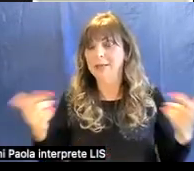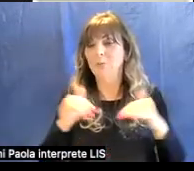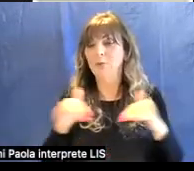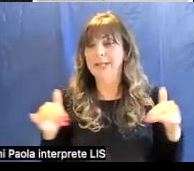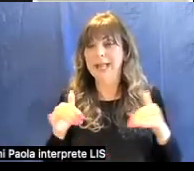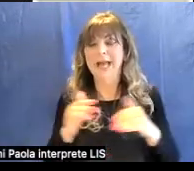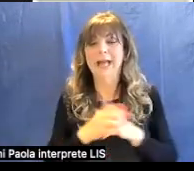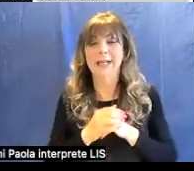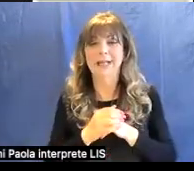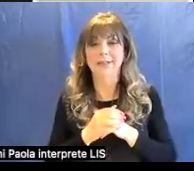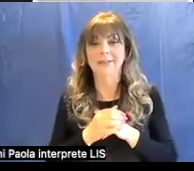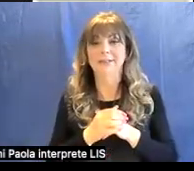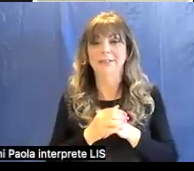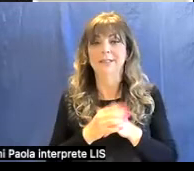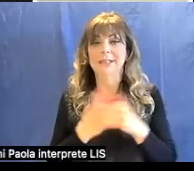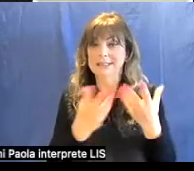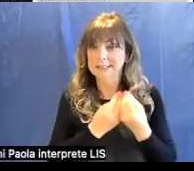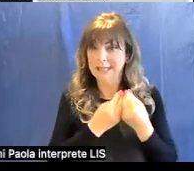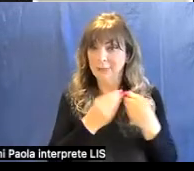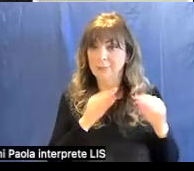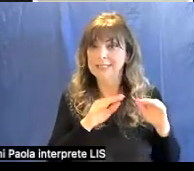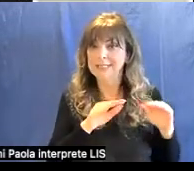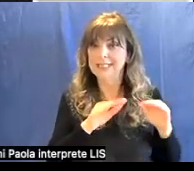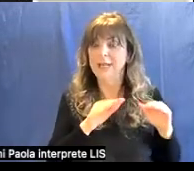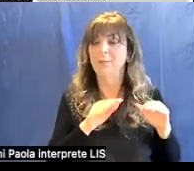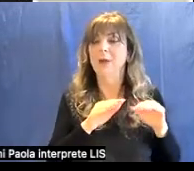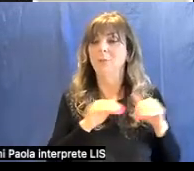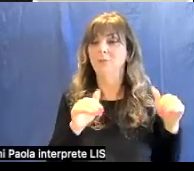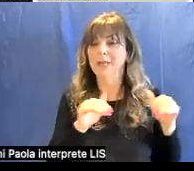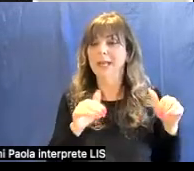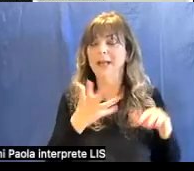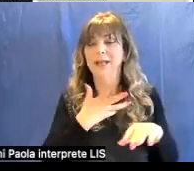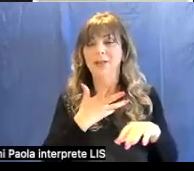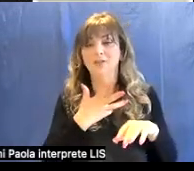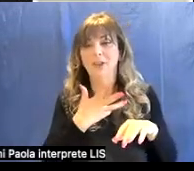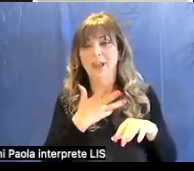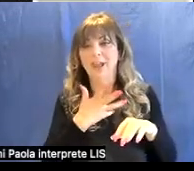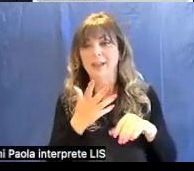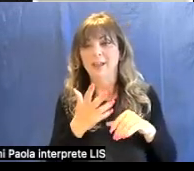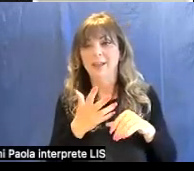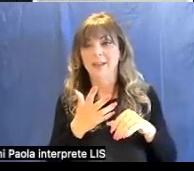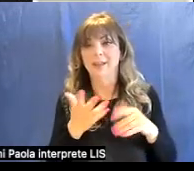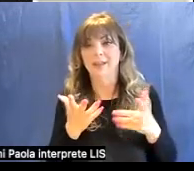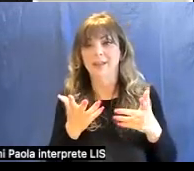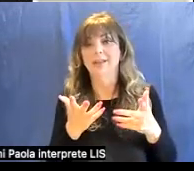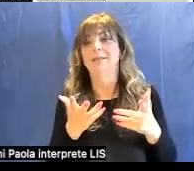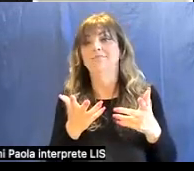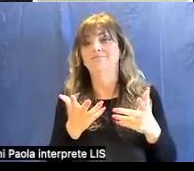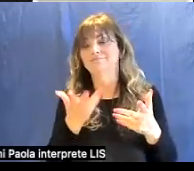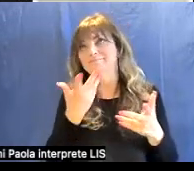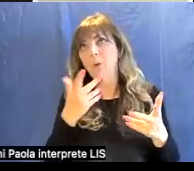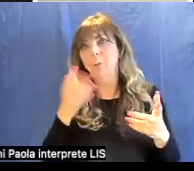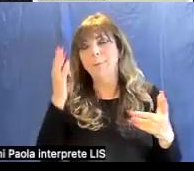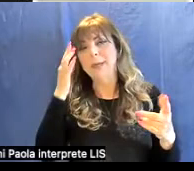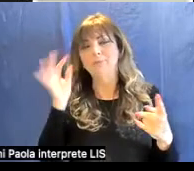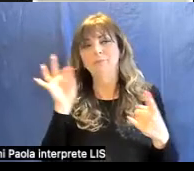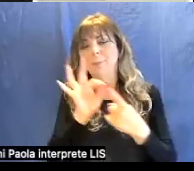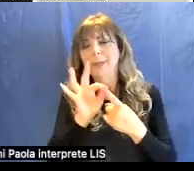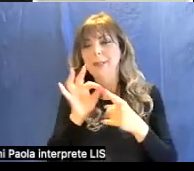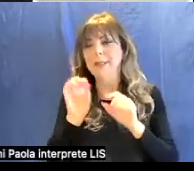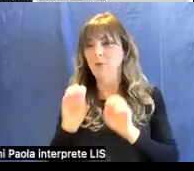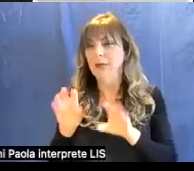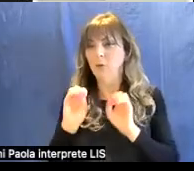Parallelamente al Sistema Museale c'è la vocazione all'educazione che non si è interrotta